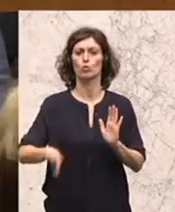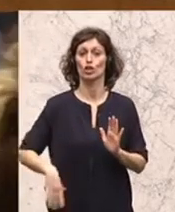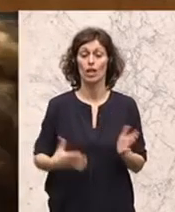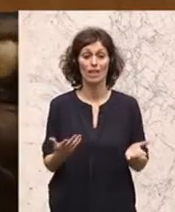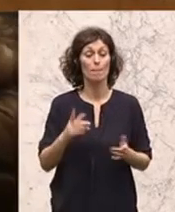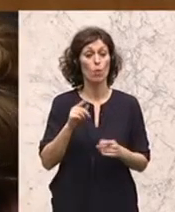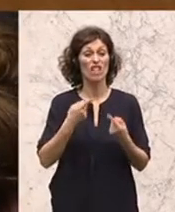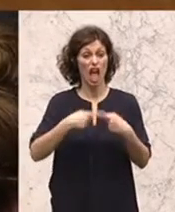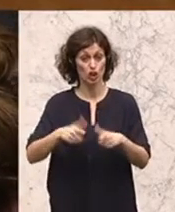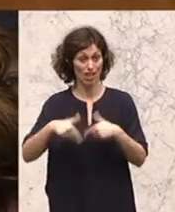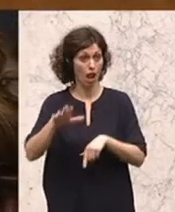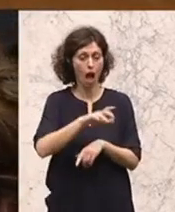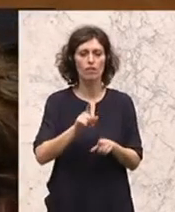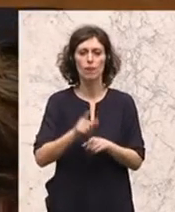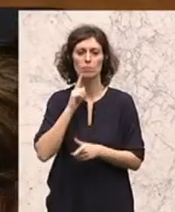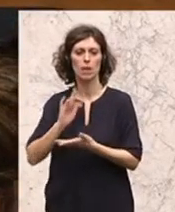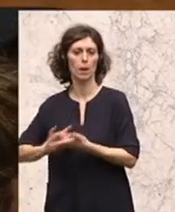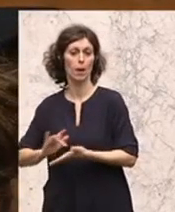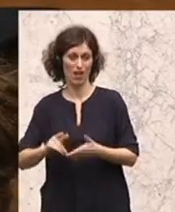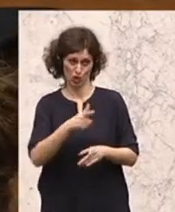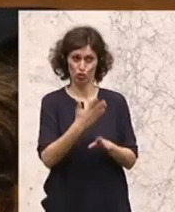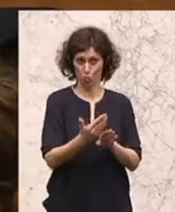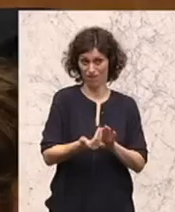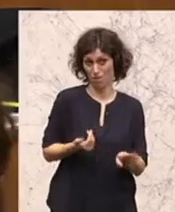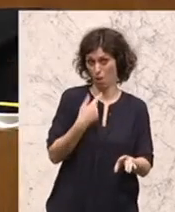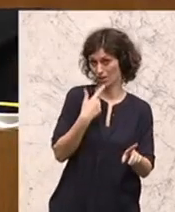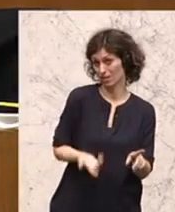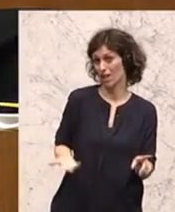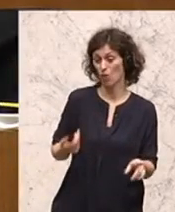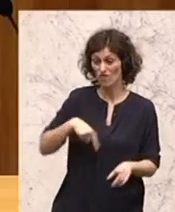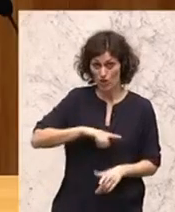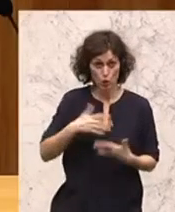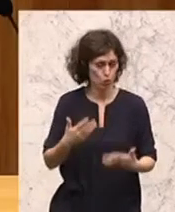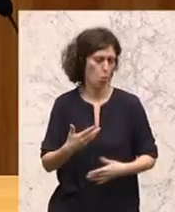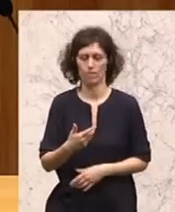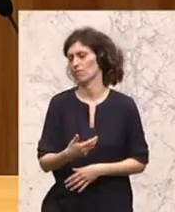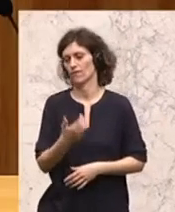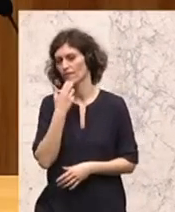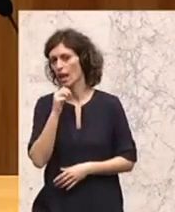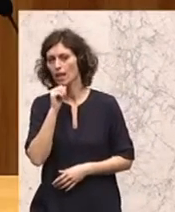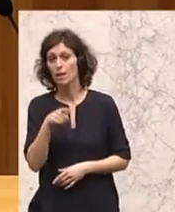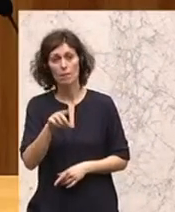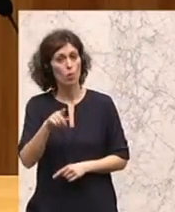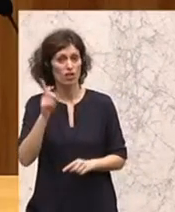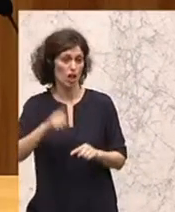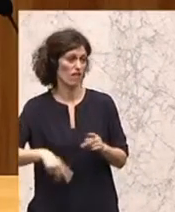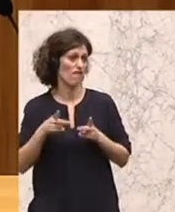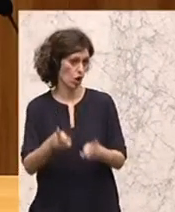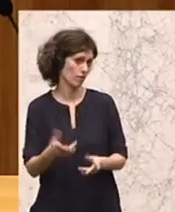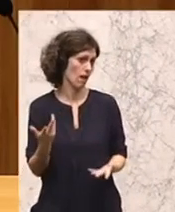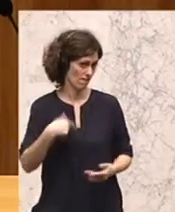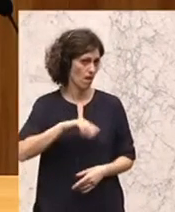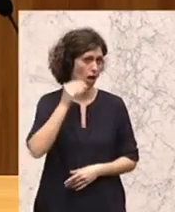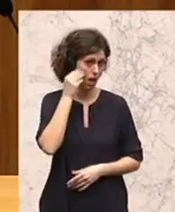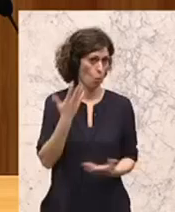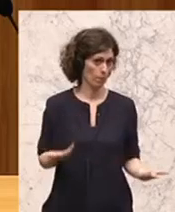Entscheidungen der Länder. Darum geht es Ihnen. Sie haben es ja de facto auch hier gesagt. Und das ist etwas, was wir nicht wollen, weil ich glaube, dass es einfach auch der falsche Weg ist. Und wir sind in